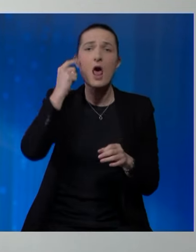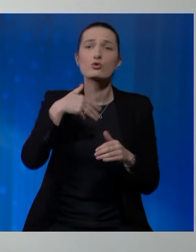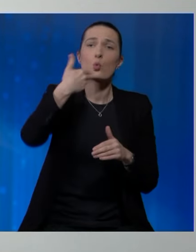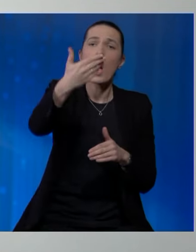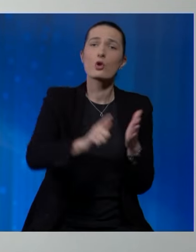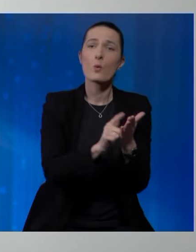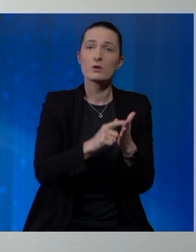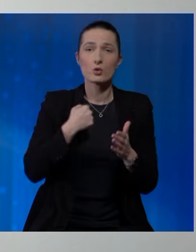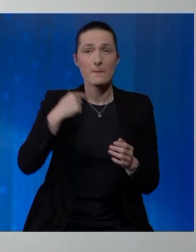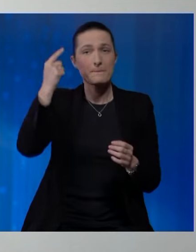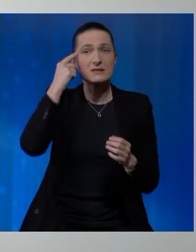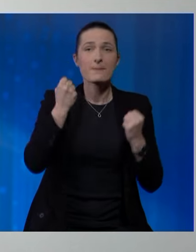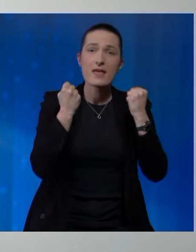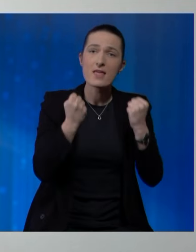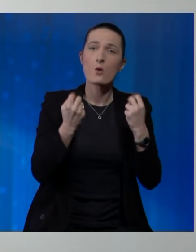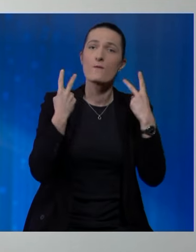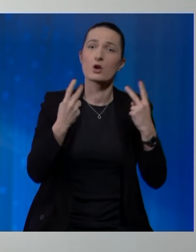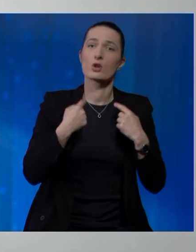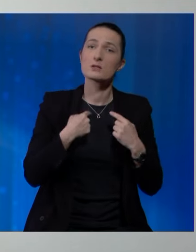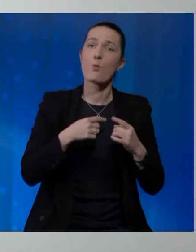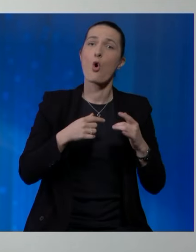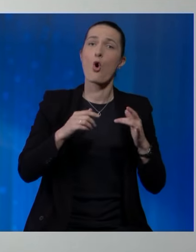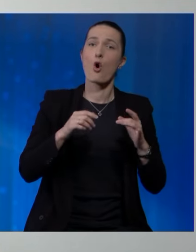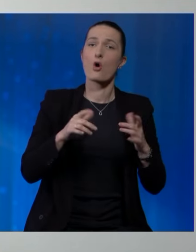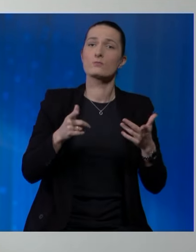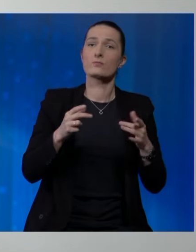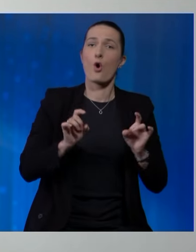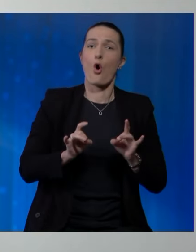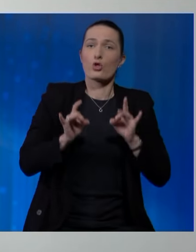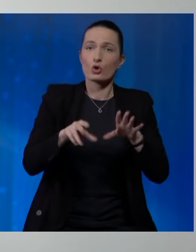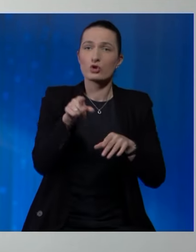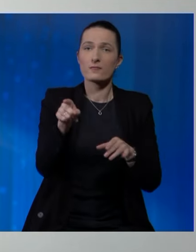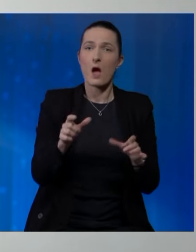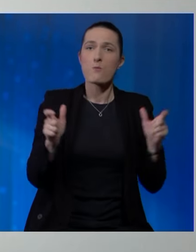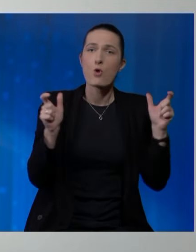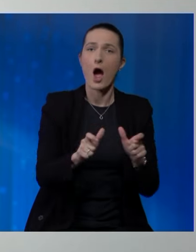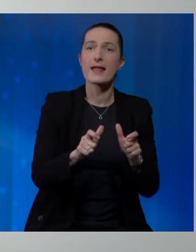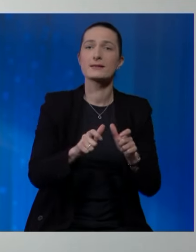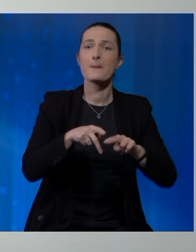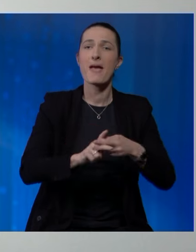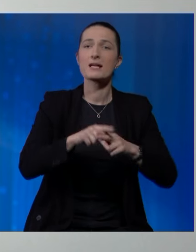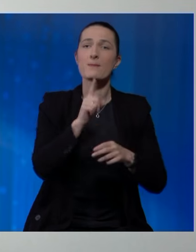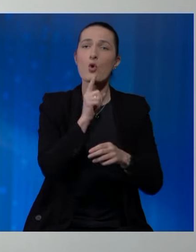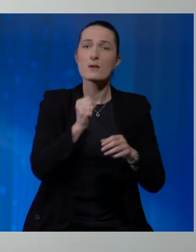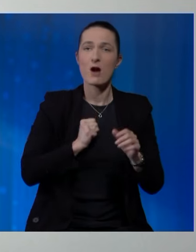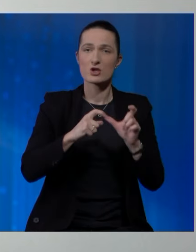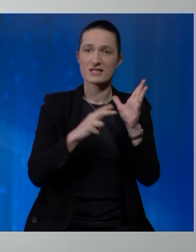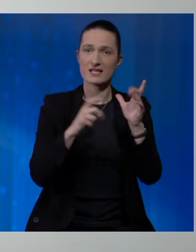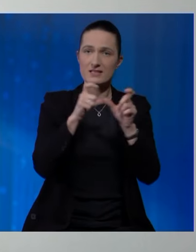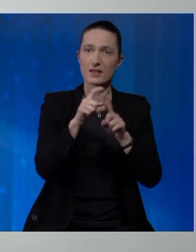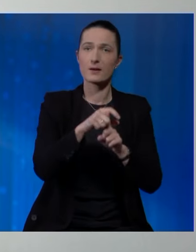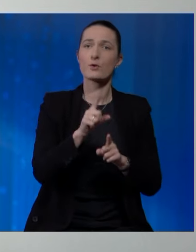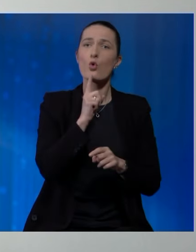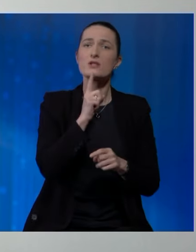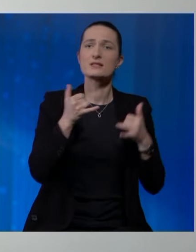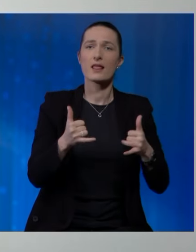periodu. Ja mislim da je jako važno da smo otkočili taj blokadni mehanizam koji je imao SNSD,